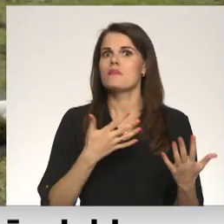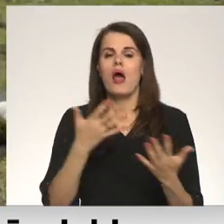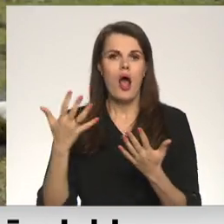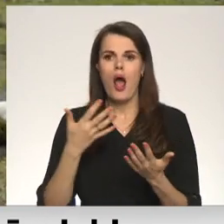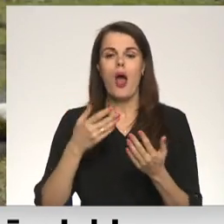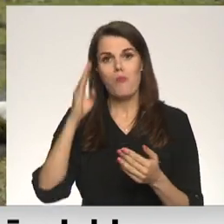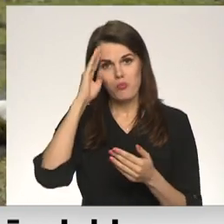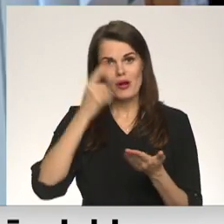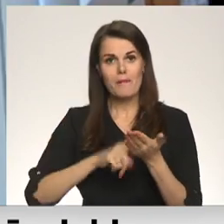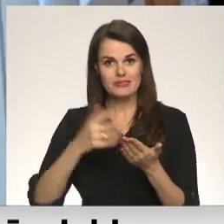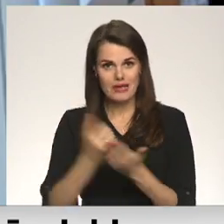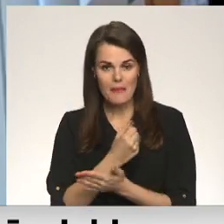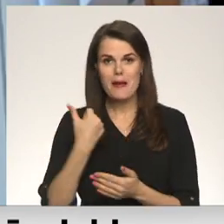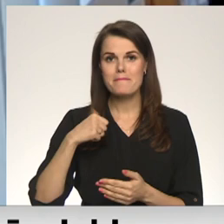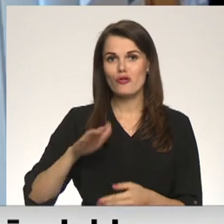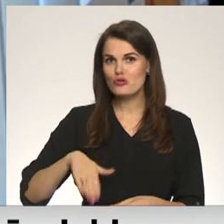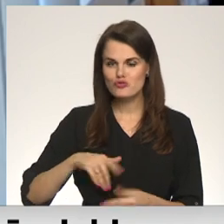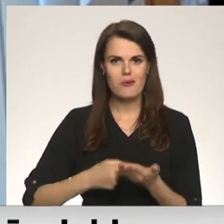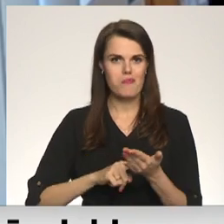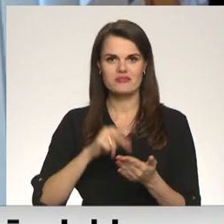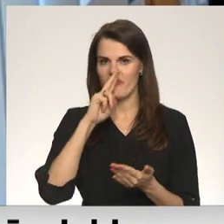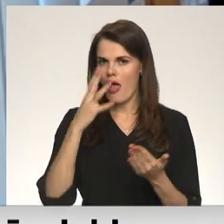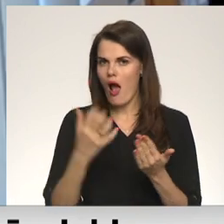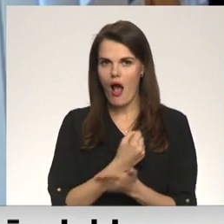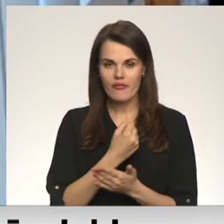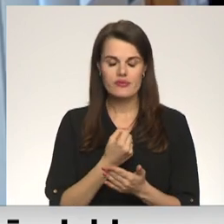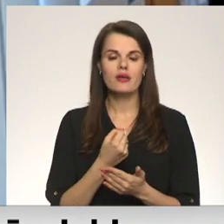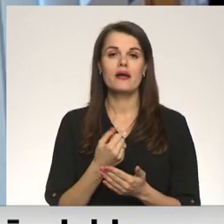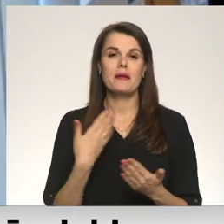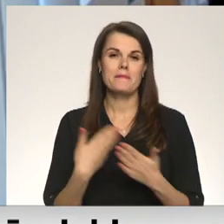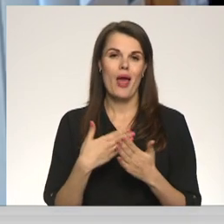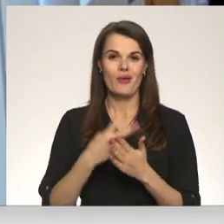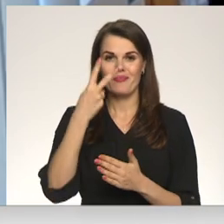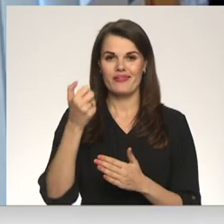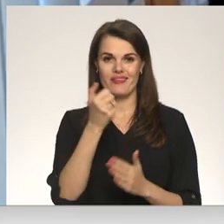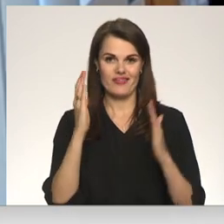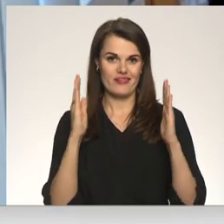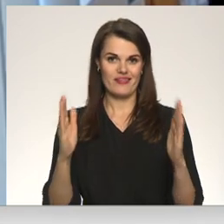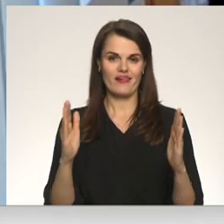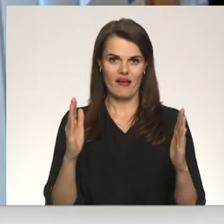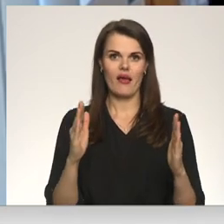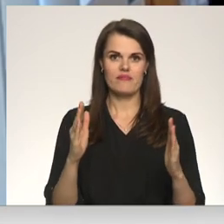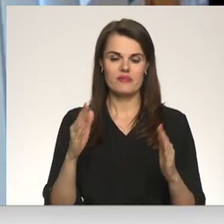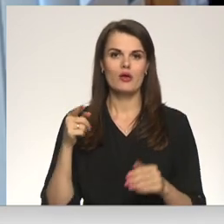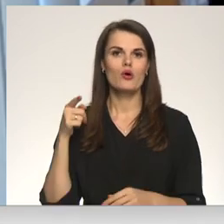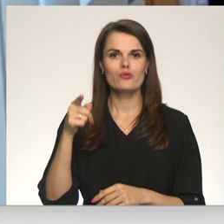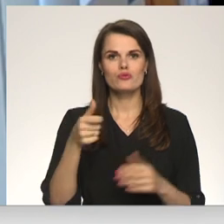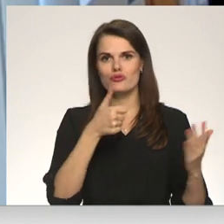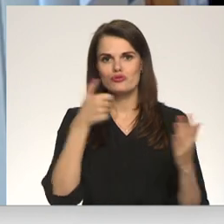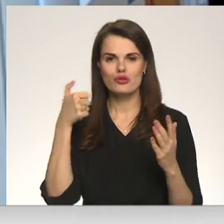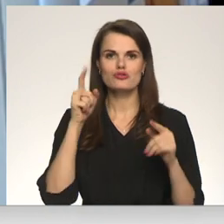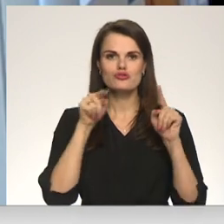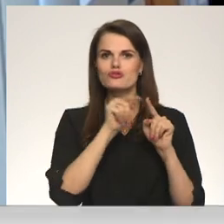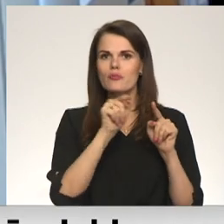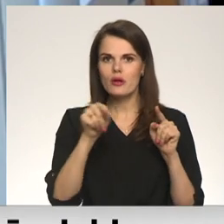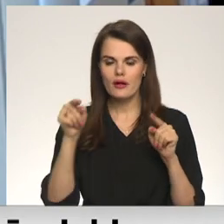atradām meitenes nē. Ja mēs runājam par pēdējiem diviem gadiem, tad ir vairāk nekā 1600 gadījumi,